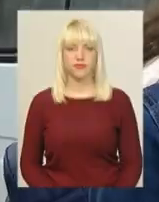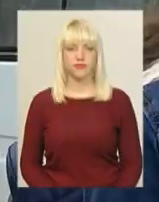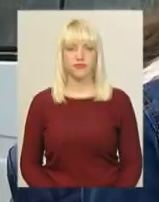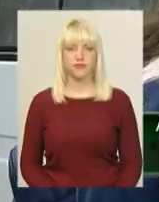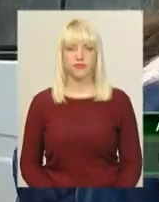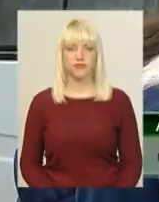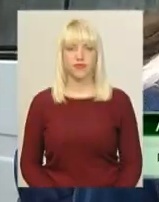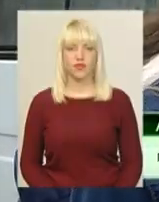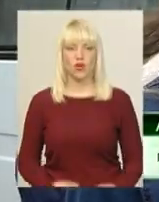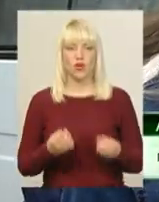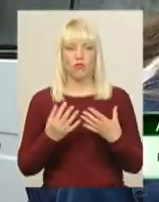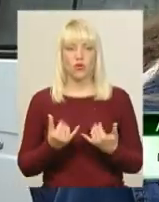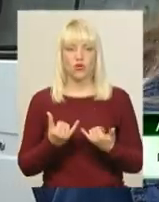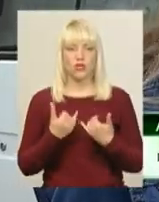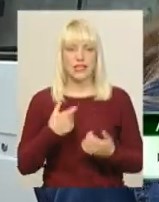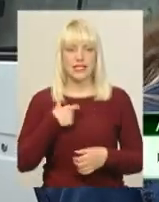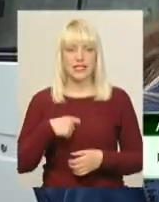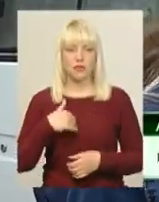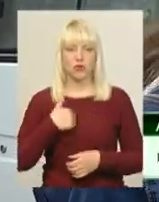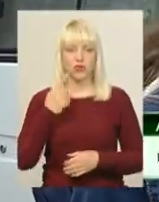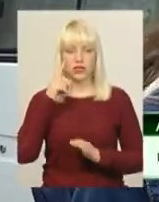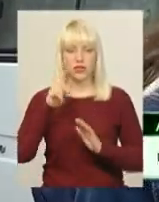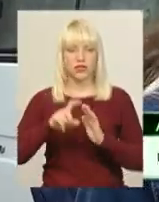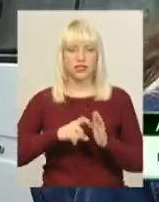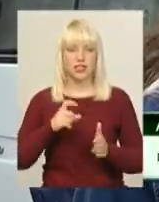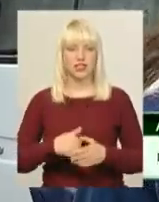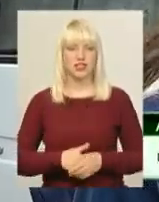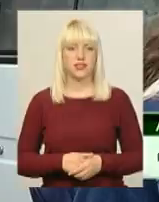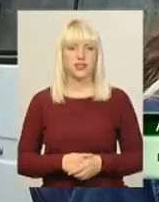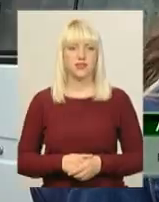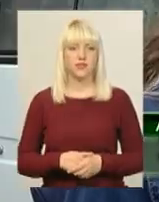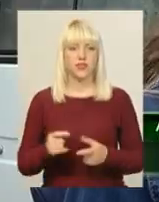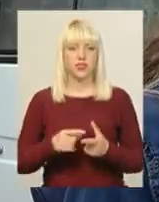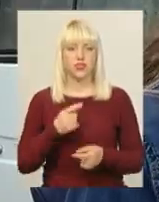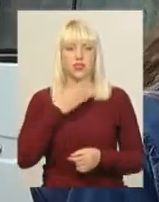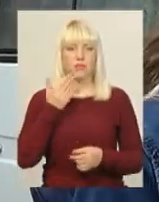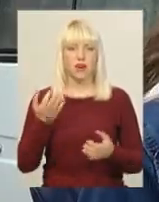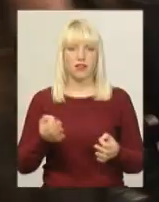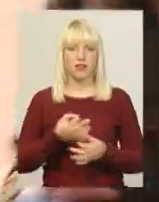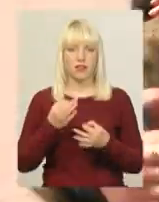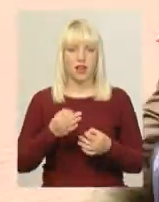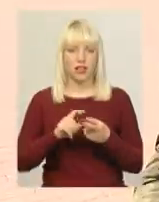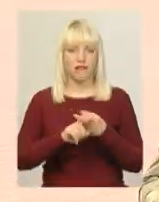Просто для себе хотіла дізнатися, ніби чи немає ніяких вірусів.